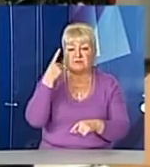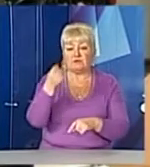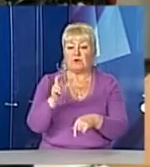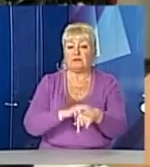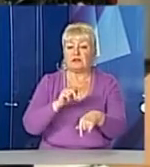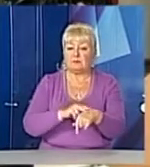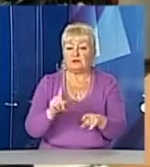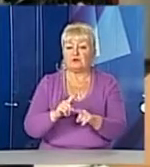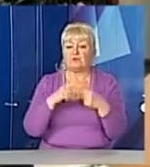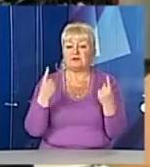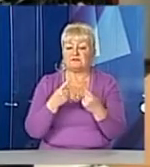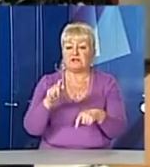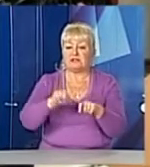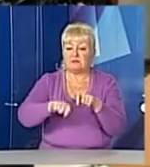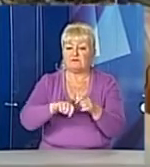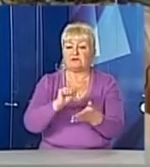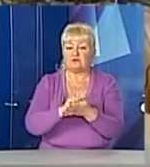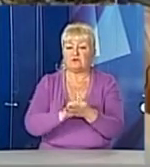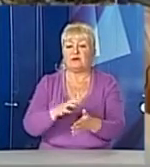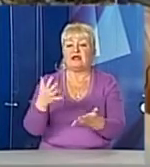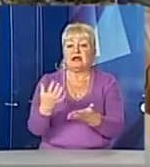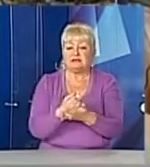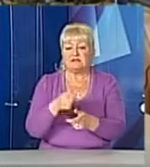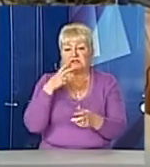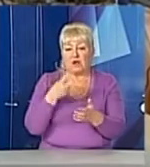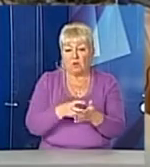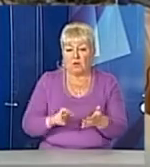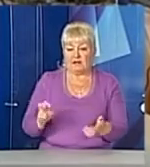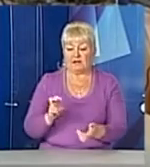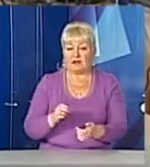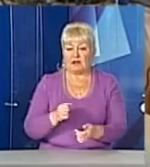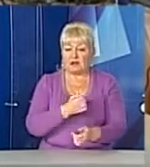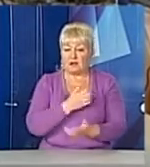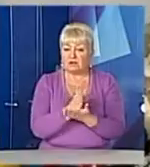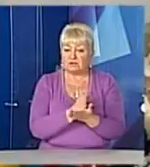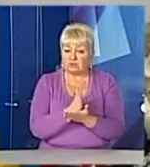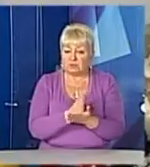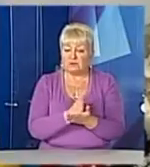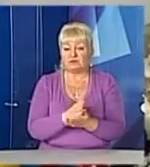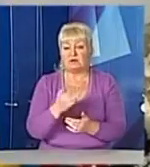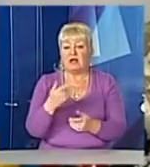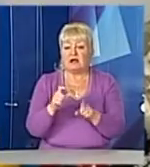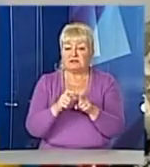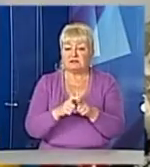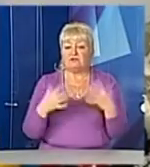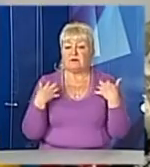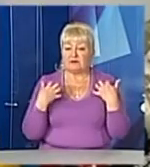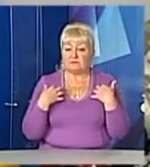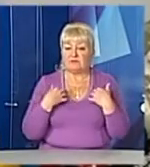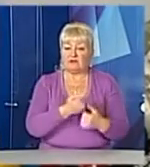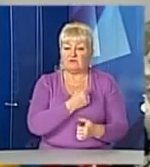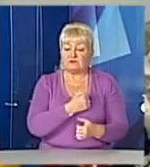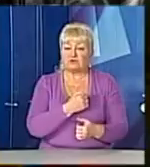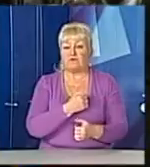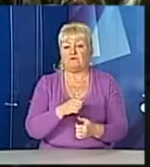нібито при звичайній перевірці документів виявили ухильника від строкової служби. У жоден заклад, за словами військового комісара правоохоронці, представники